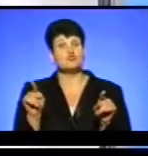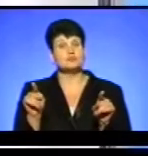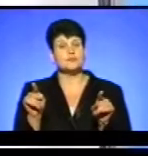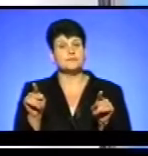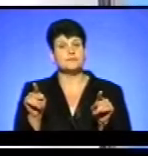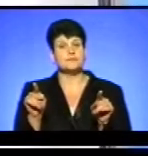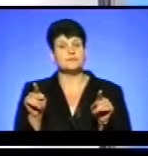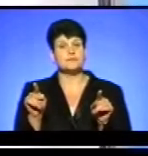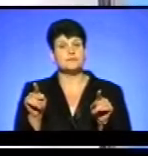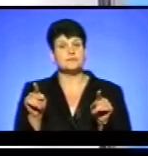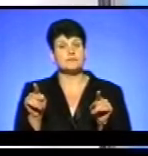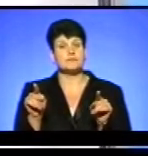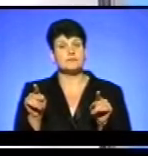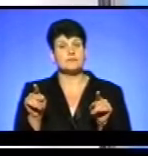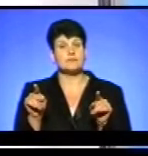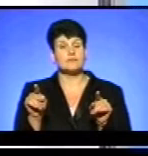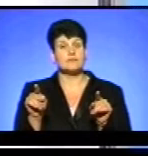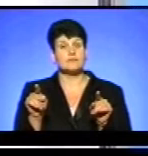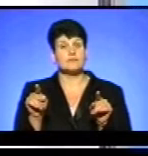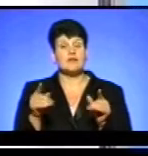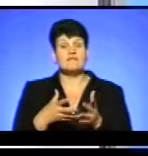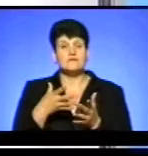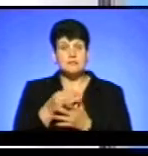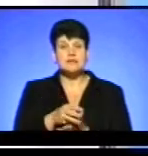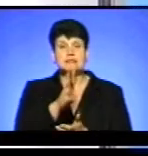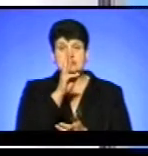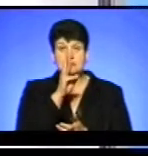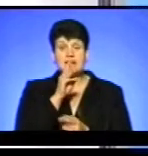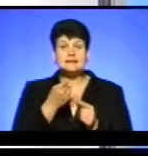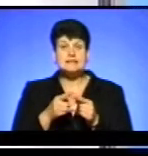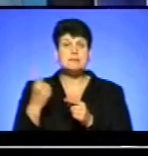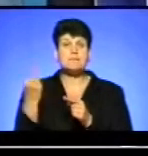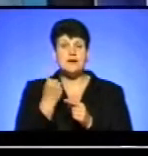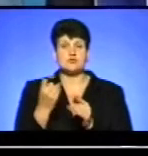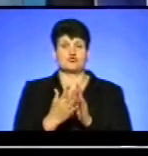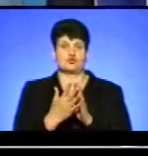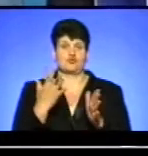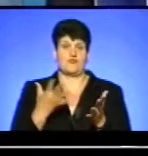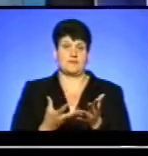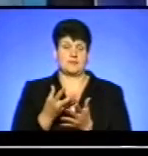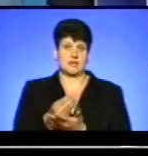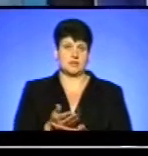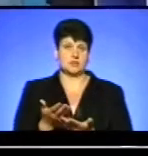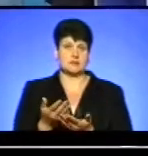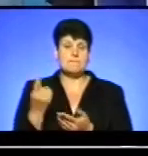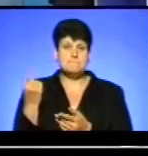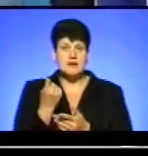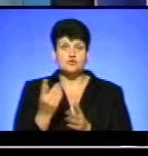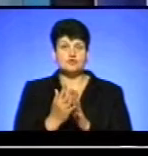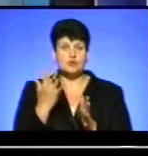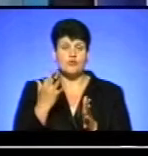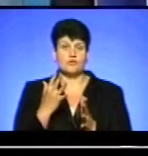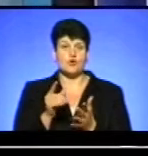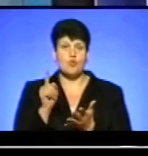Тобто, пріоритетність по-своєму виставили, Виплата заробітної плати – це першочерговий платіж, першочерговий обов'язок